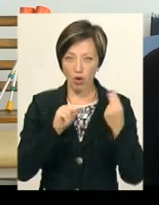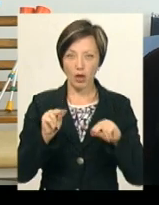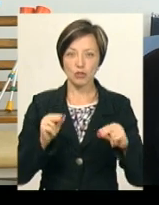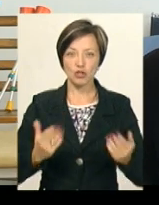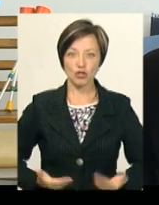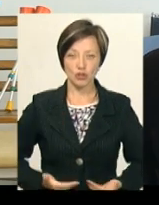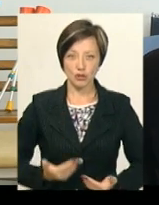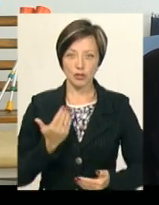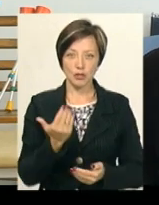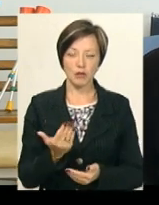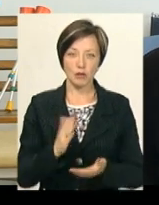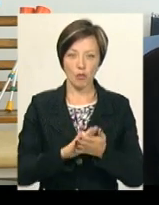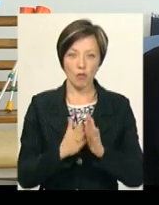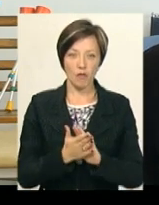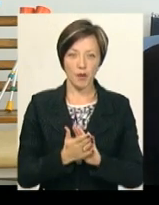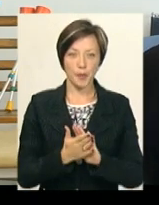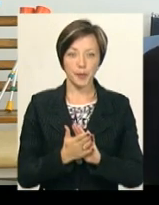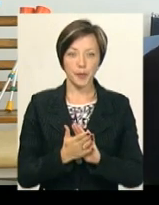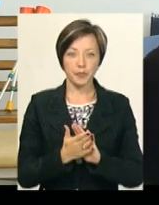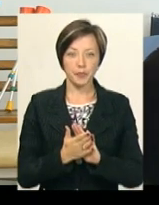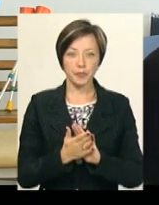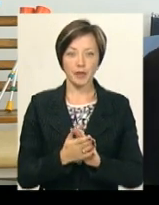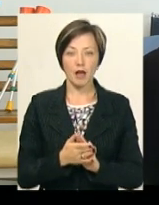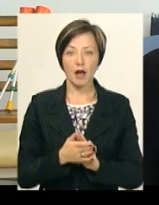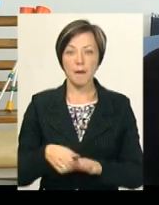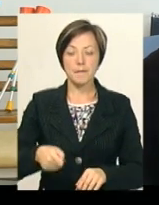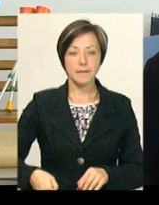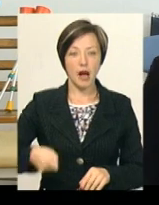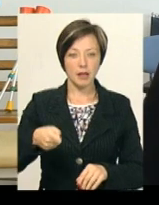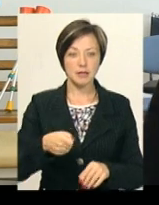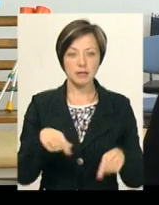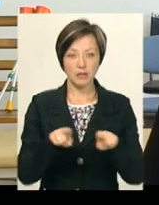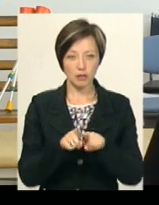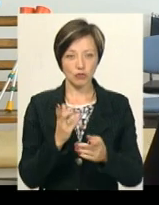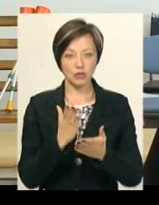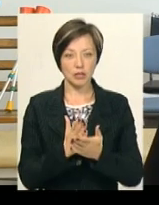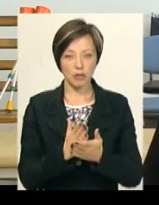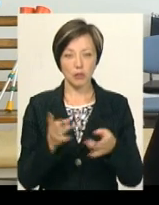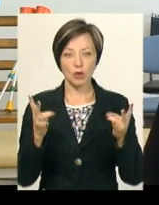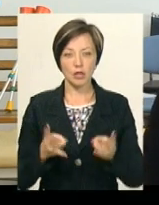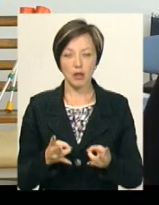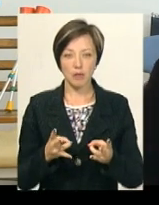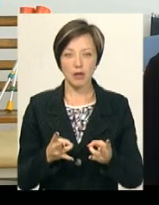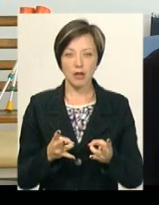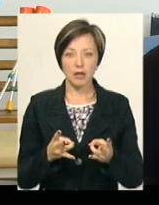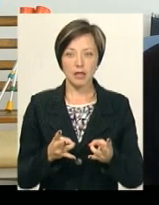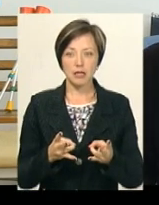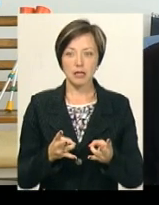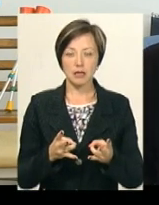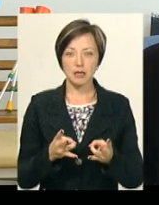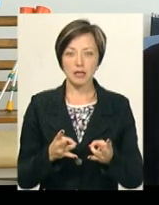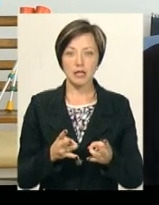їхні побутові умови. Палиці теж, як ви бачите, є потреба, причем такі з